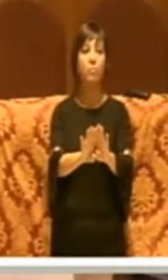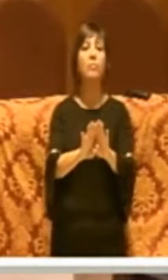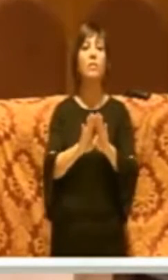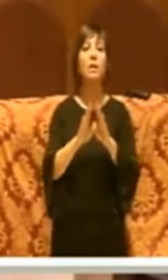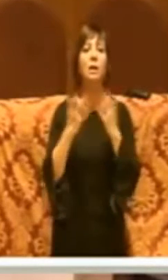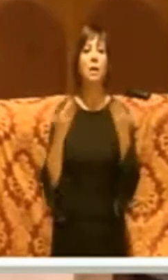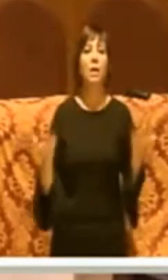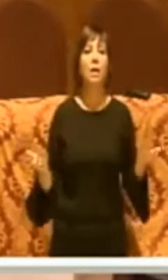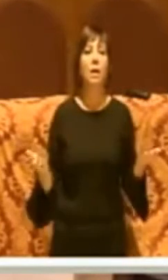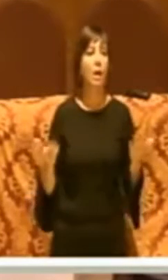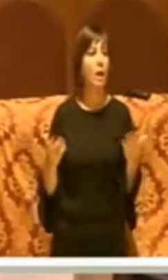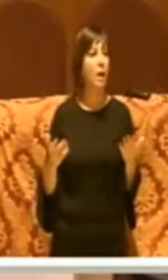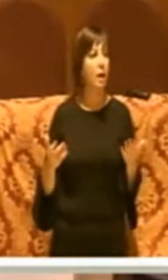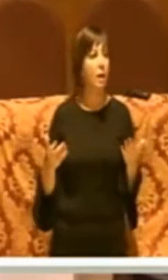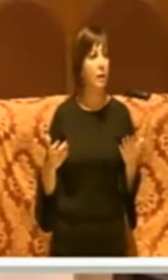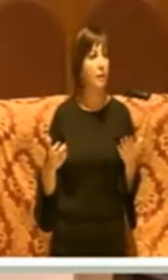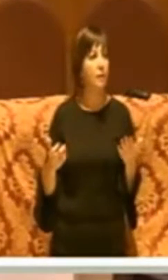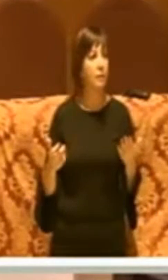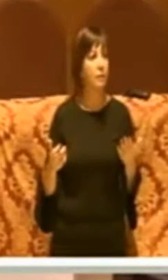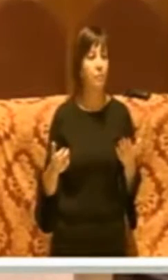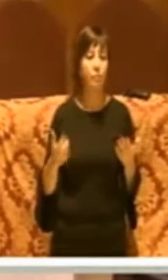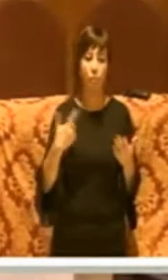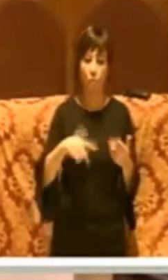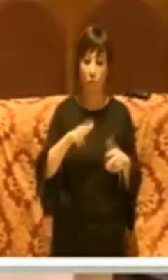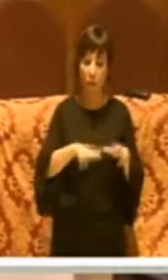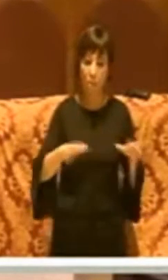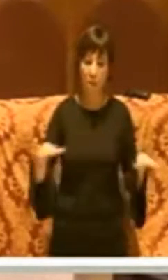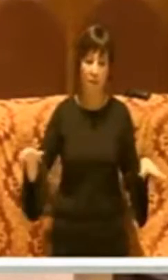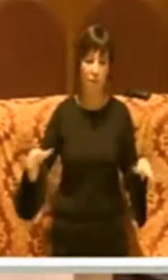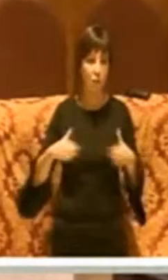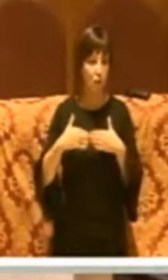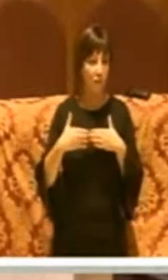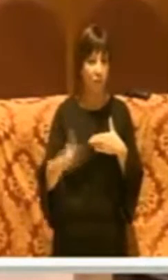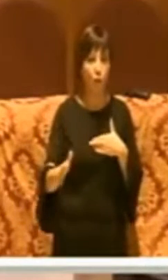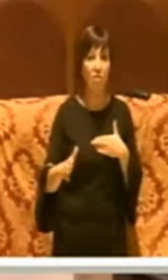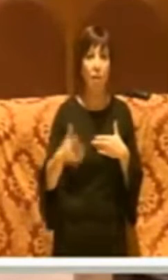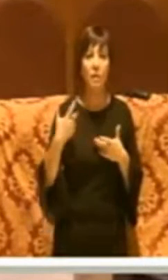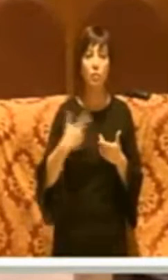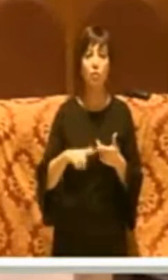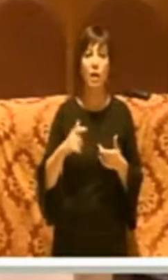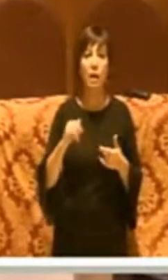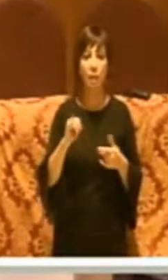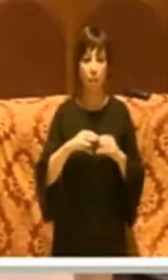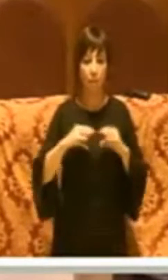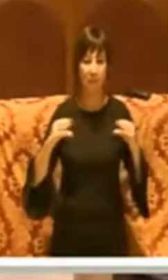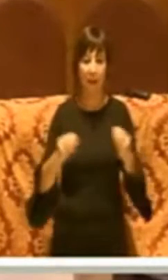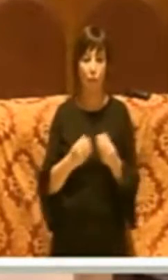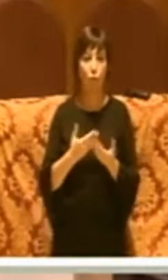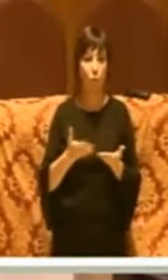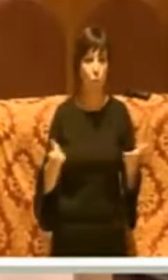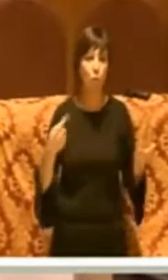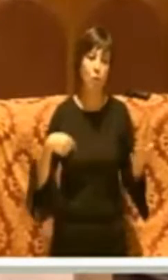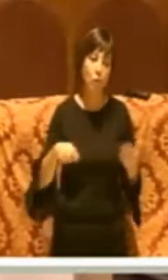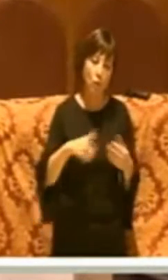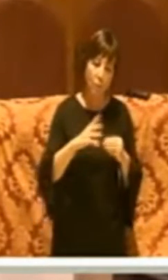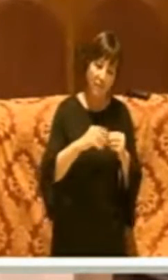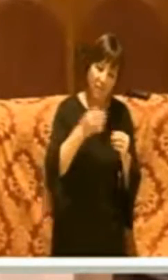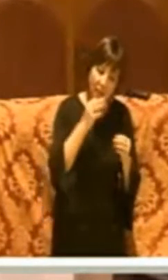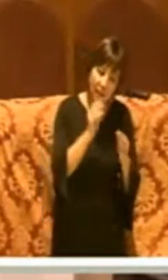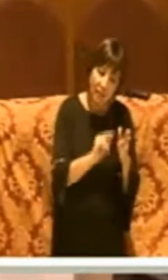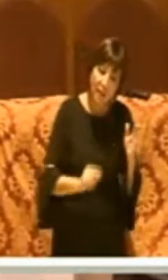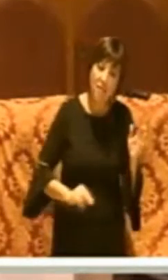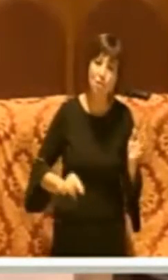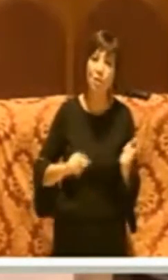sfondamento di un parcheggio vicino un impianto pubblico siamo stati noi a far fare la relazione